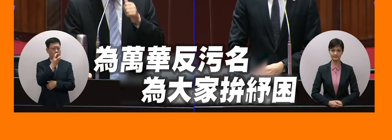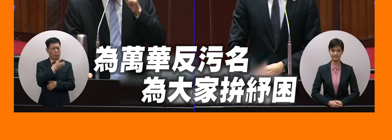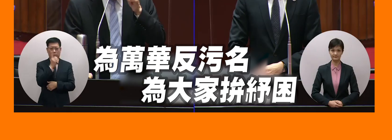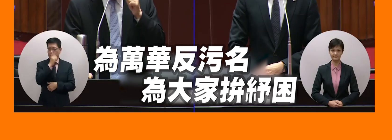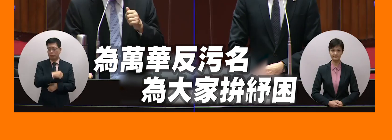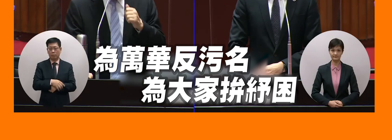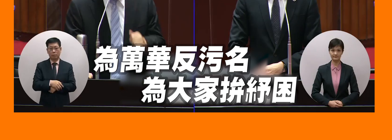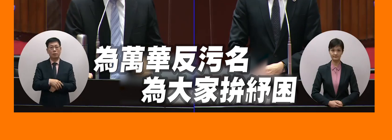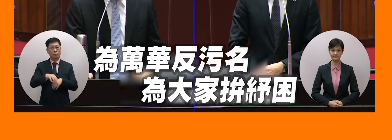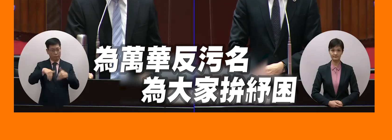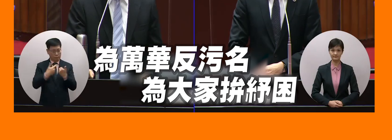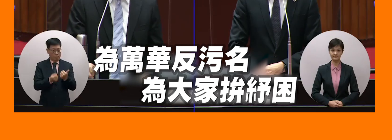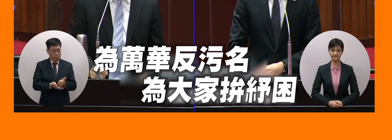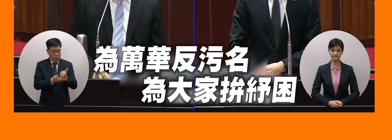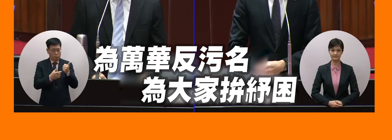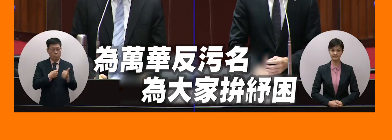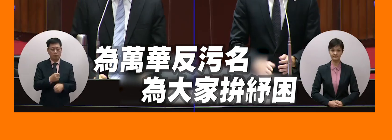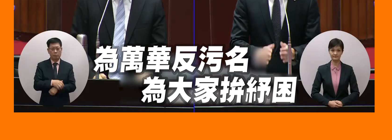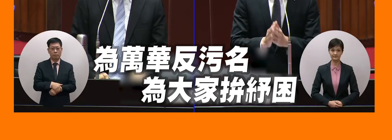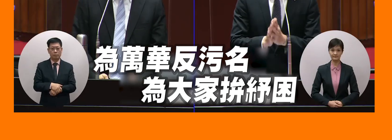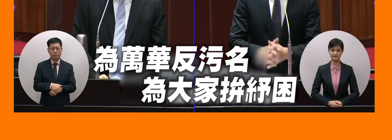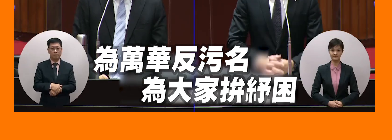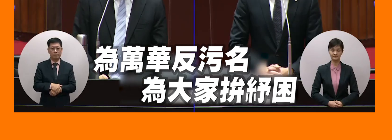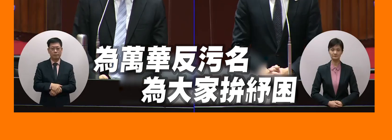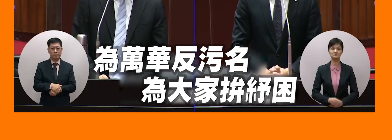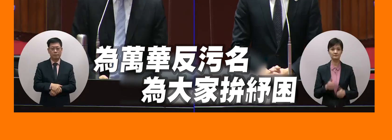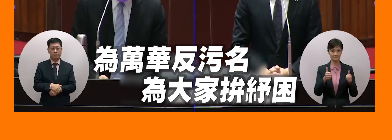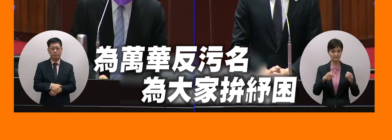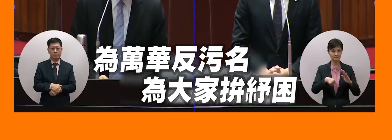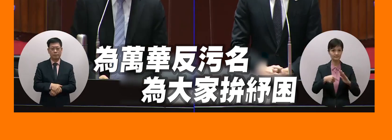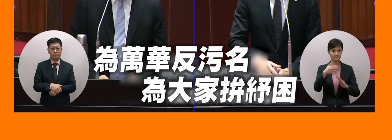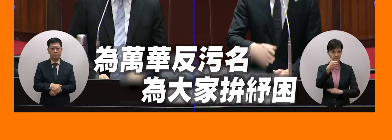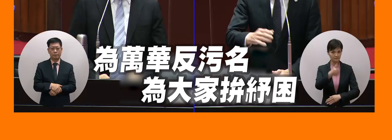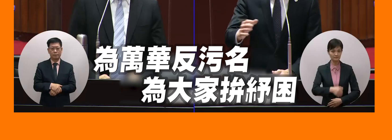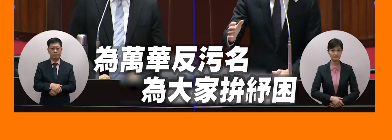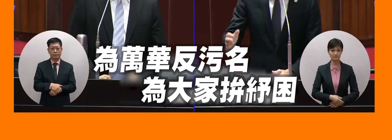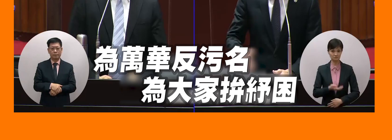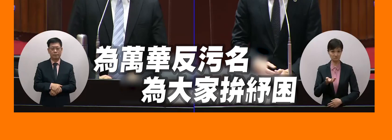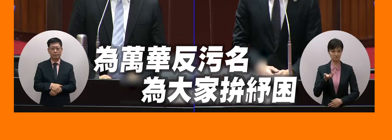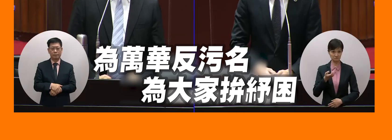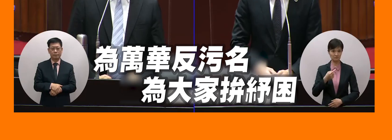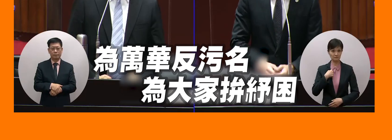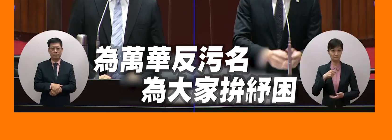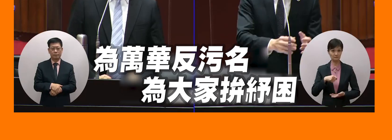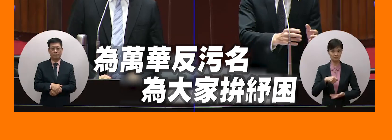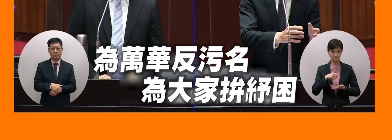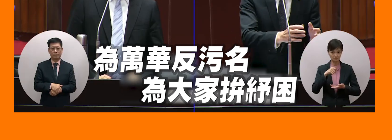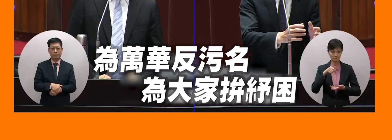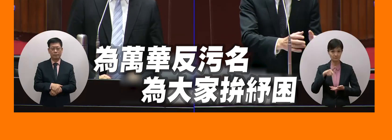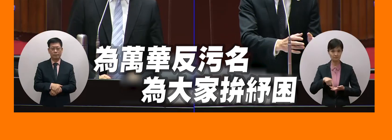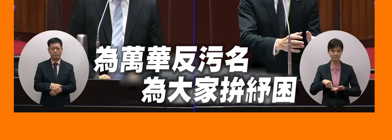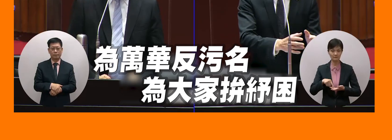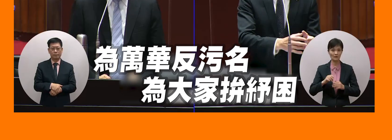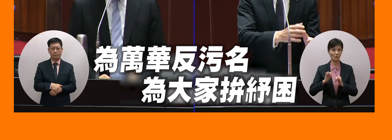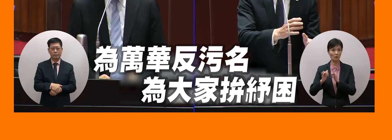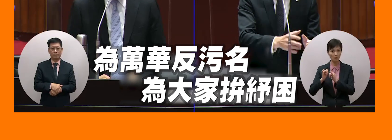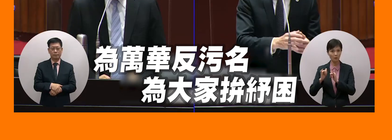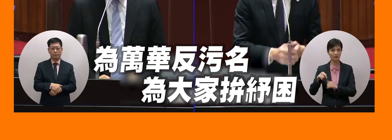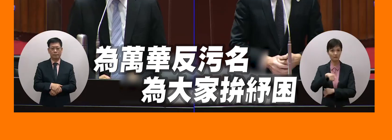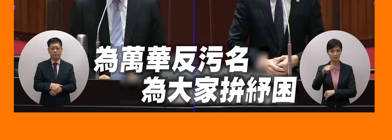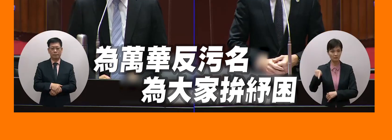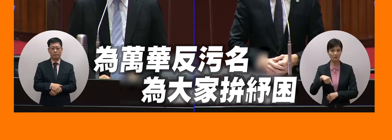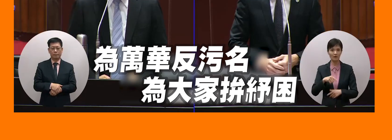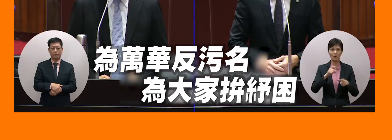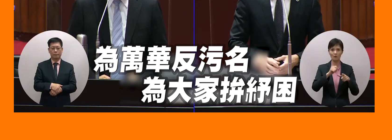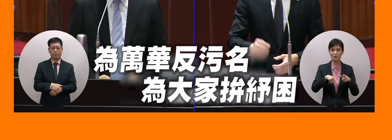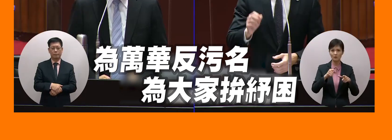但就是同時所以我們感謝議長尤其剛才我們說到這些民眾那是公